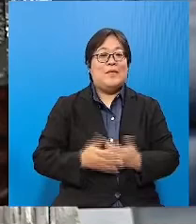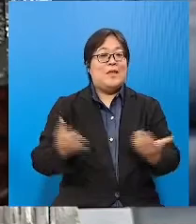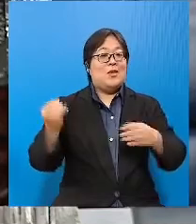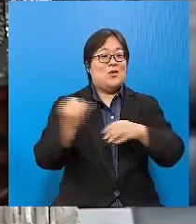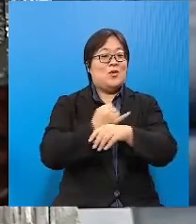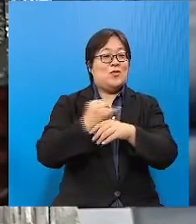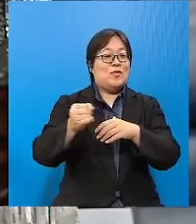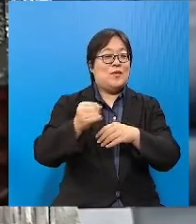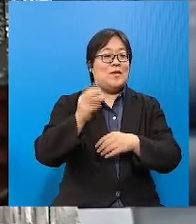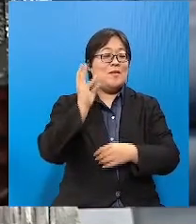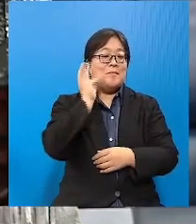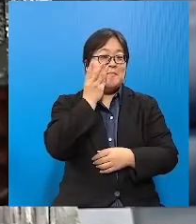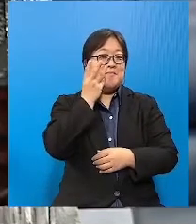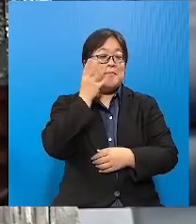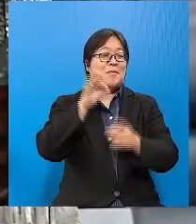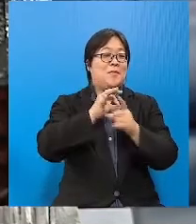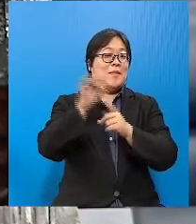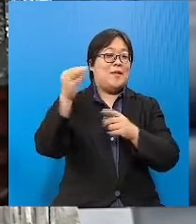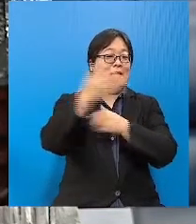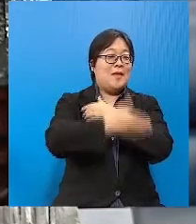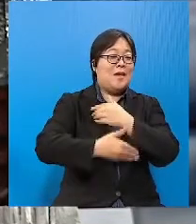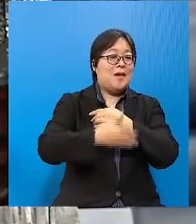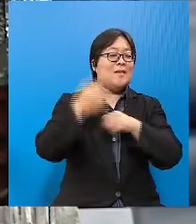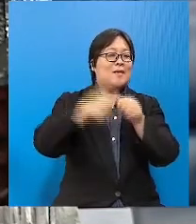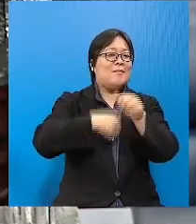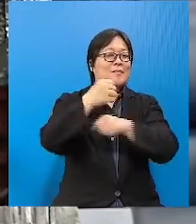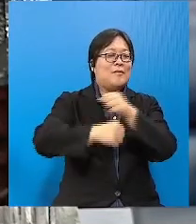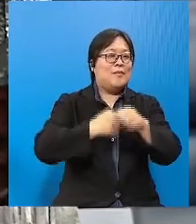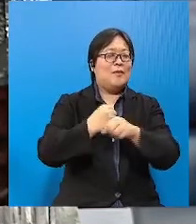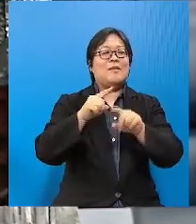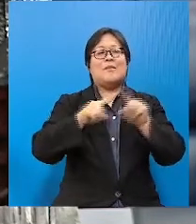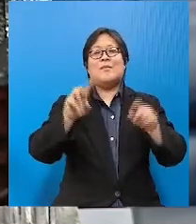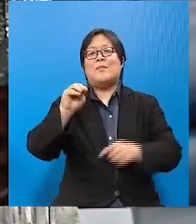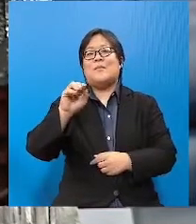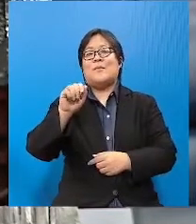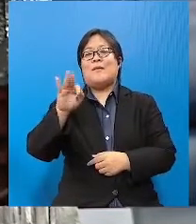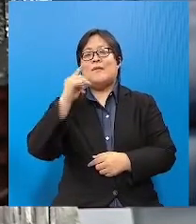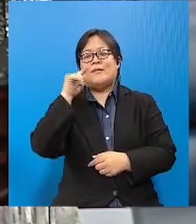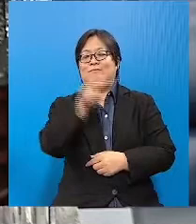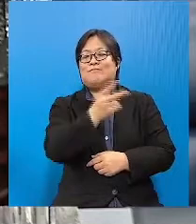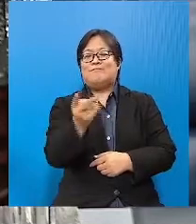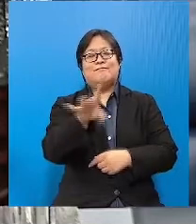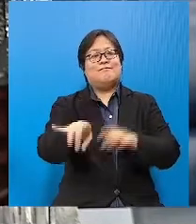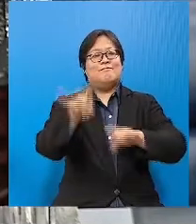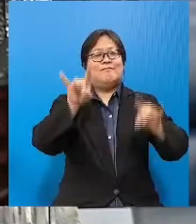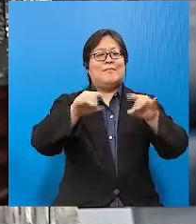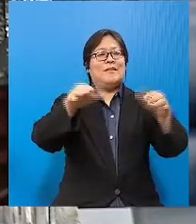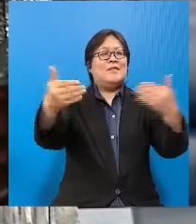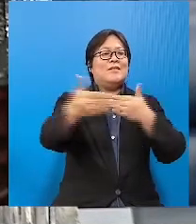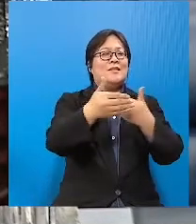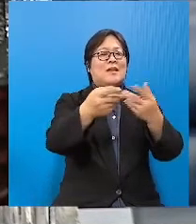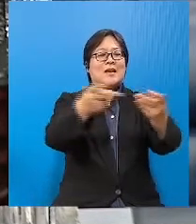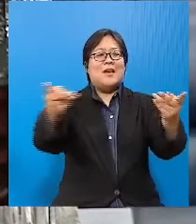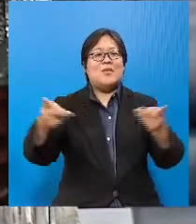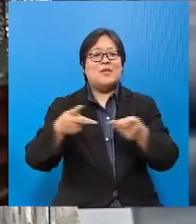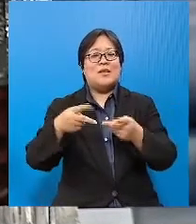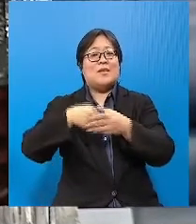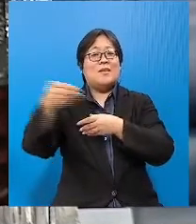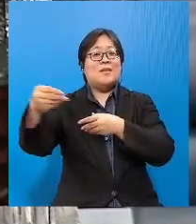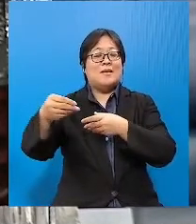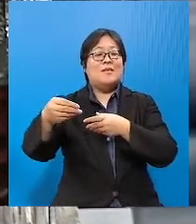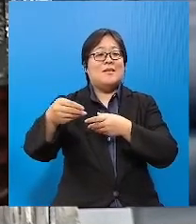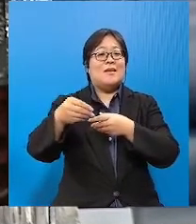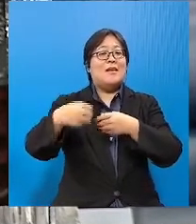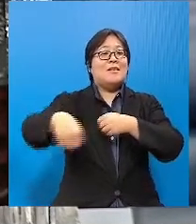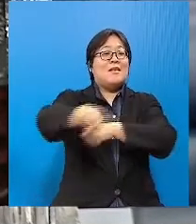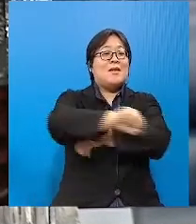industri padi dan beras negara setiap tahun, namun MAFI mendapati bahwa produktiviti kedua-dua kawasan jelapang dan luar jelapang yang diukur